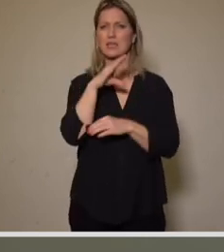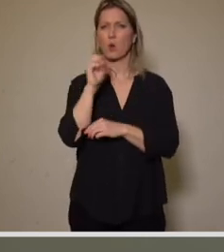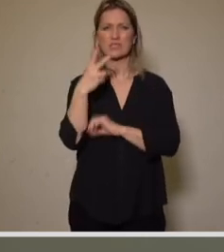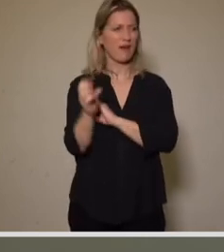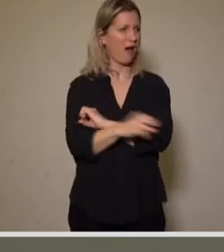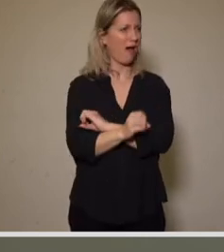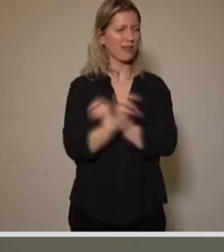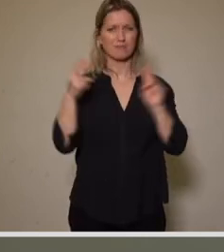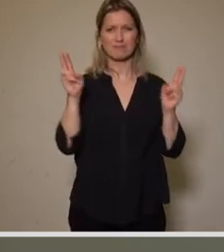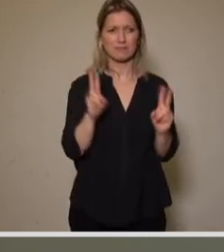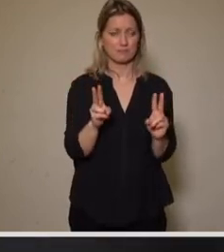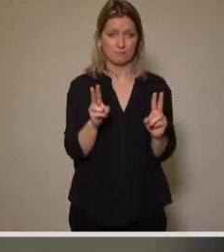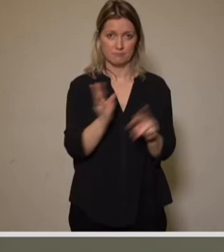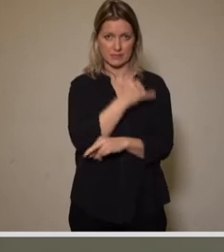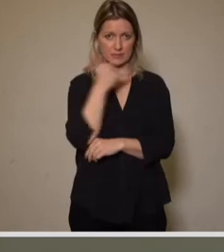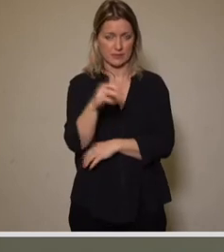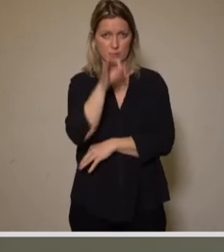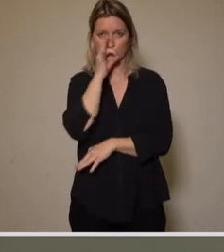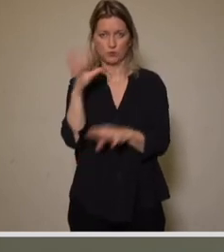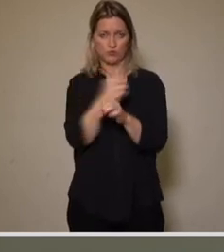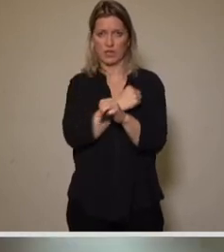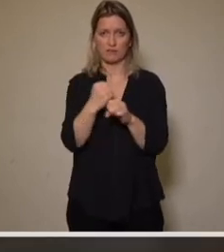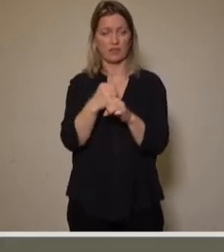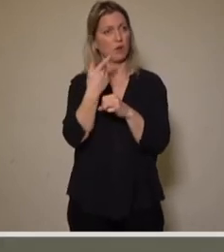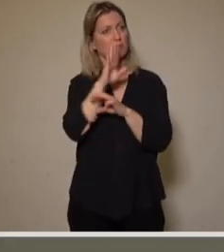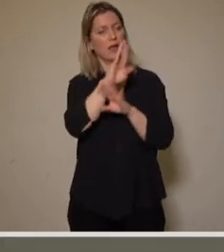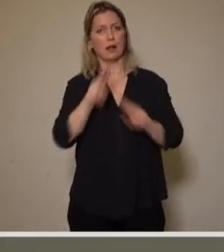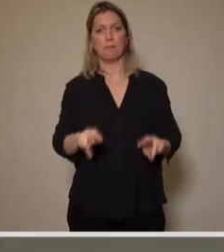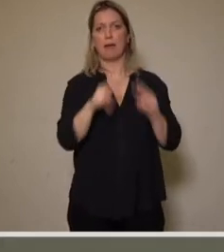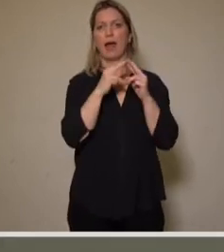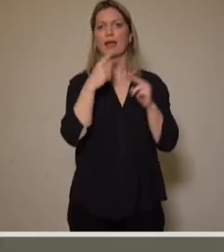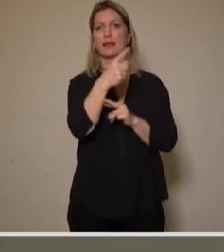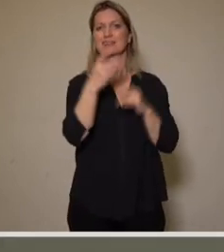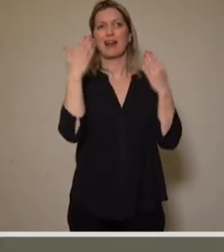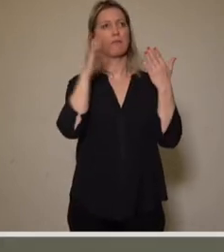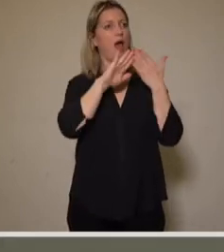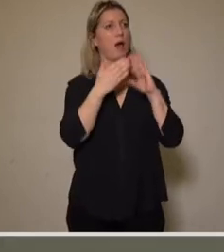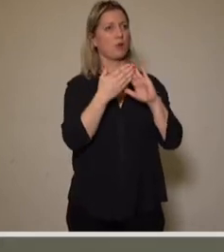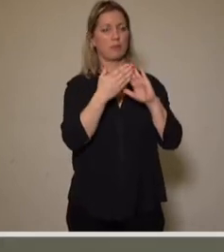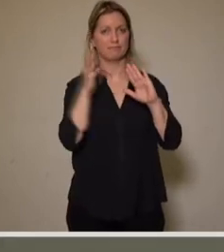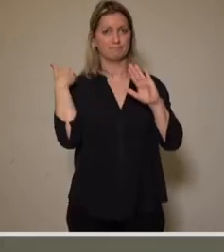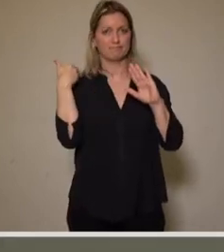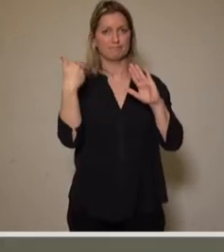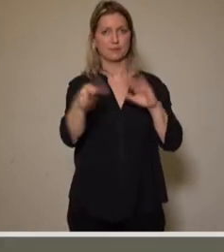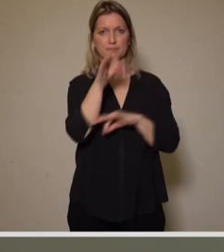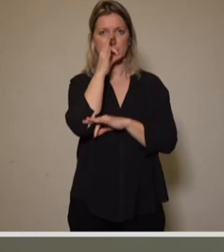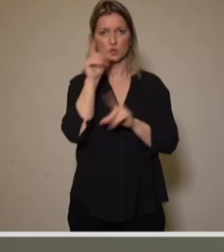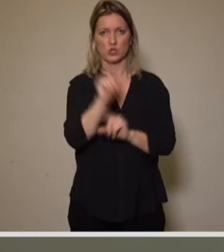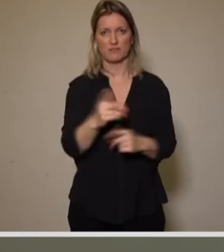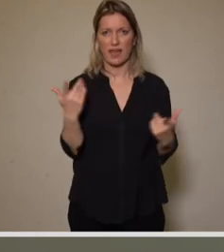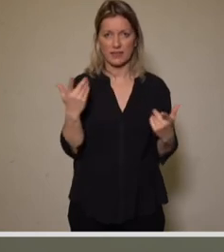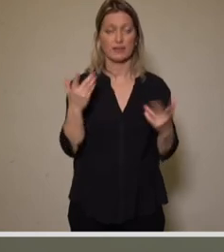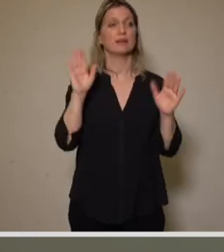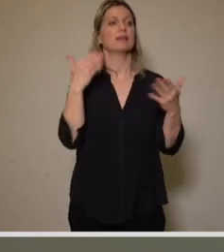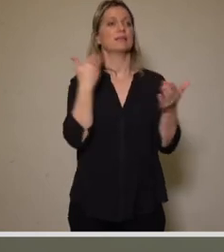die Zielvorgaben des Pariser Klimaabkommens zu erfüllen. Und deswegen hatte der